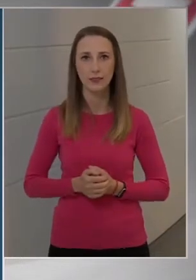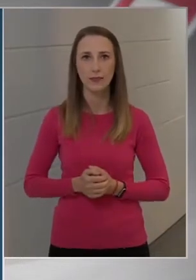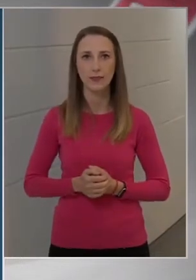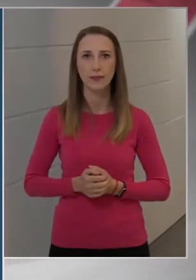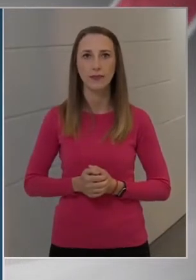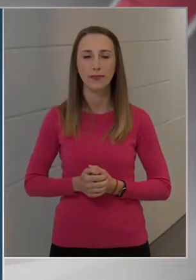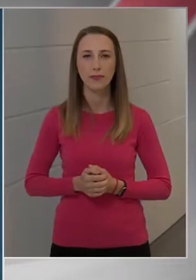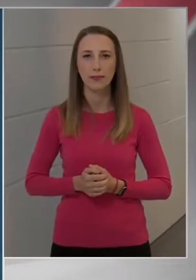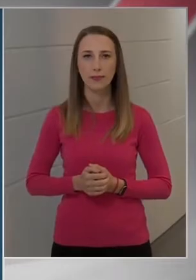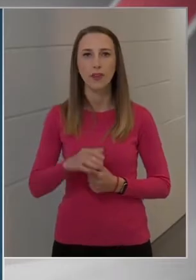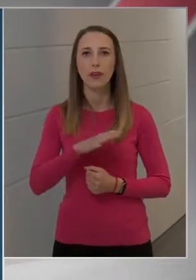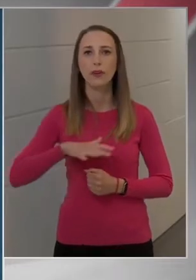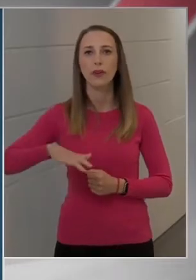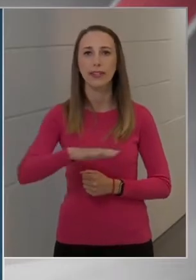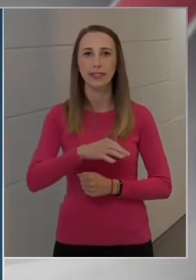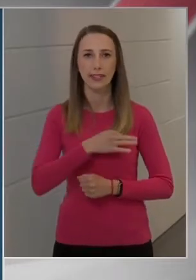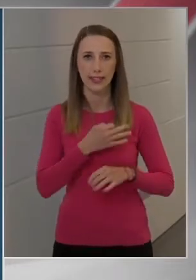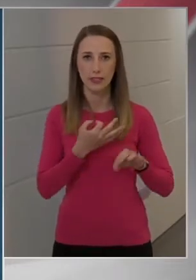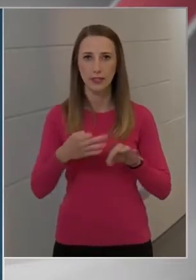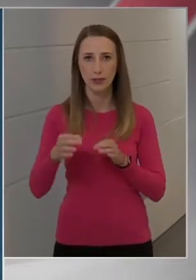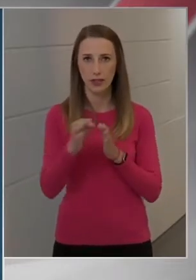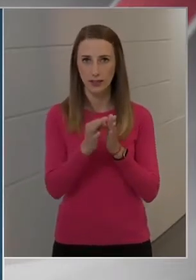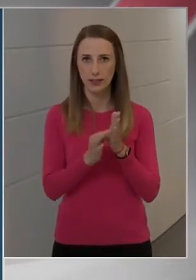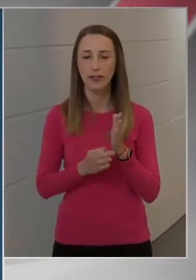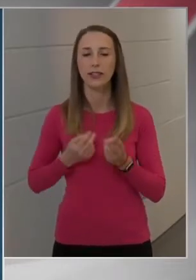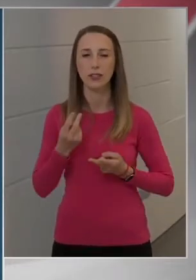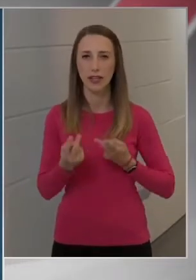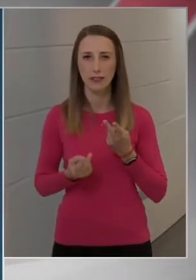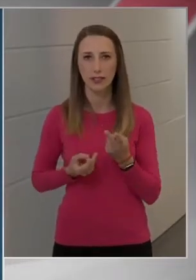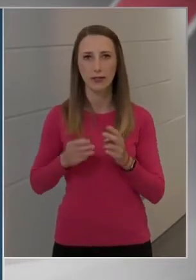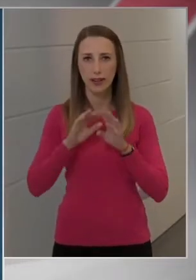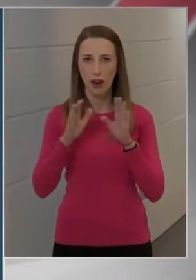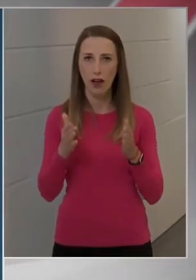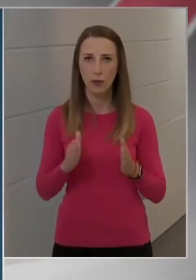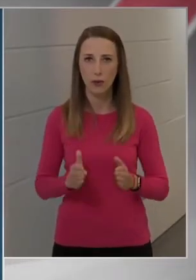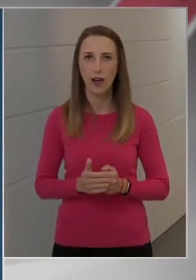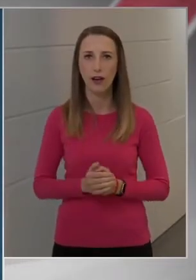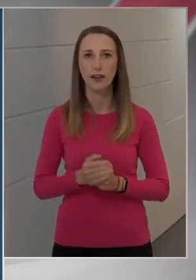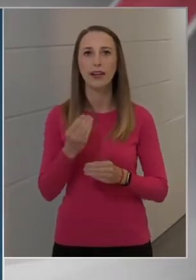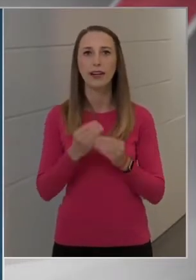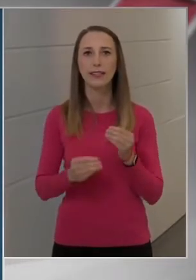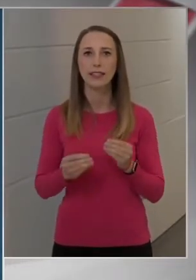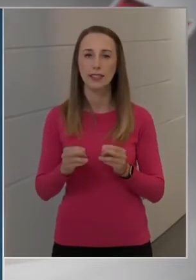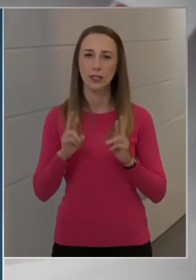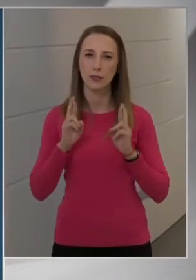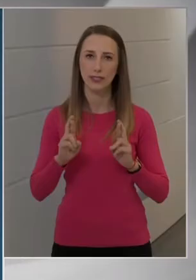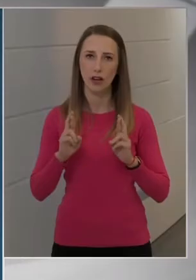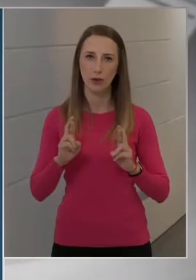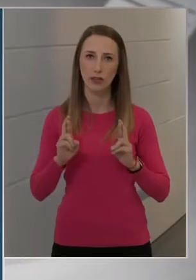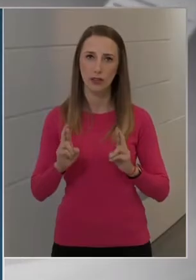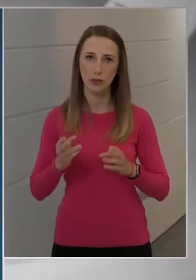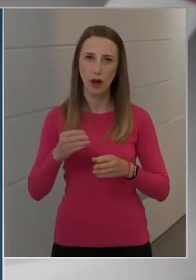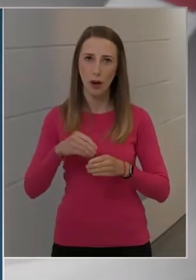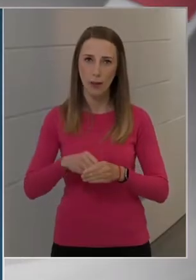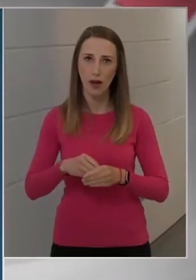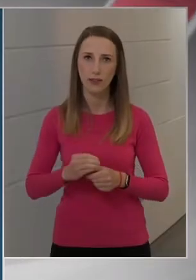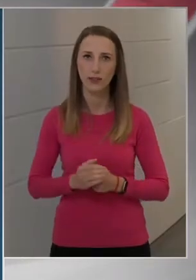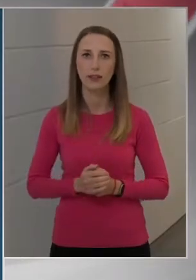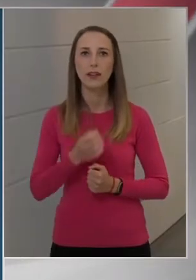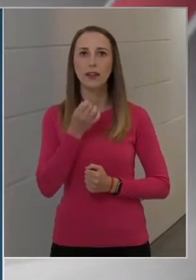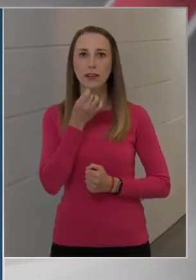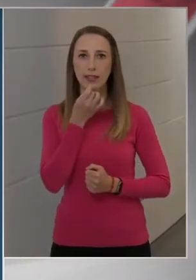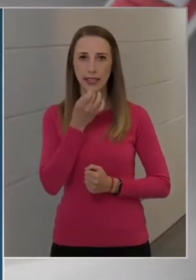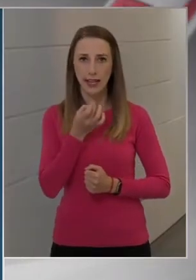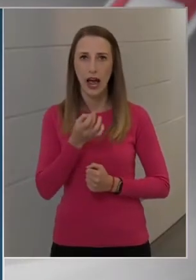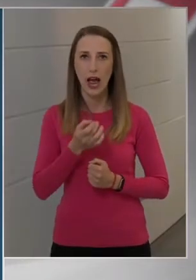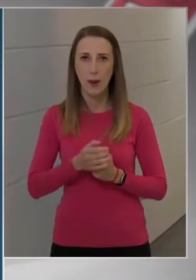környezetegészségügyi adataink is kedvezően alakulnak, ezért is bizakodhatunk abban, hogy inkább